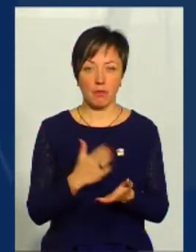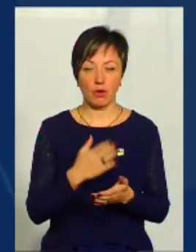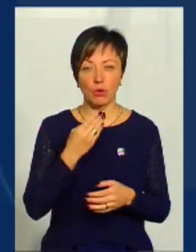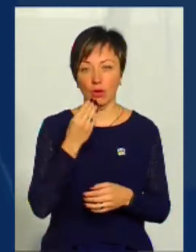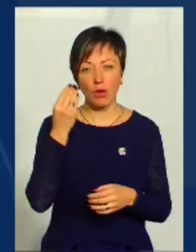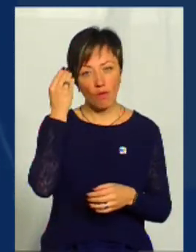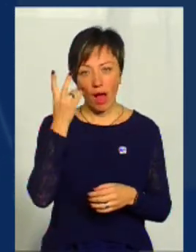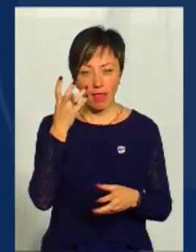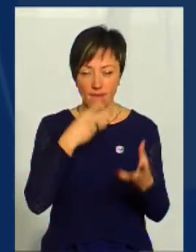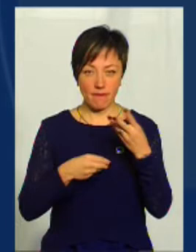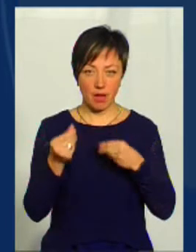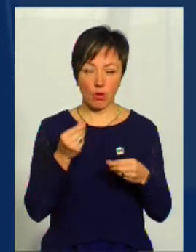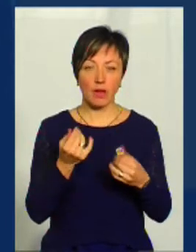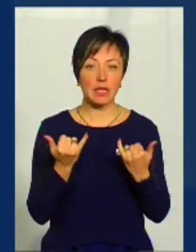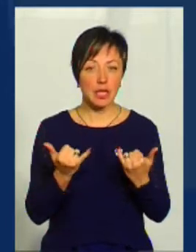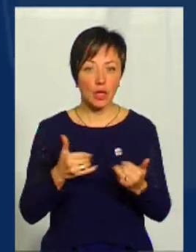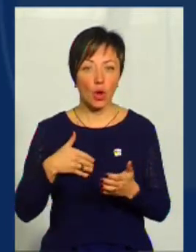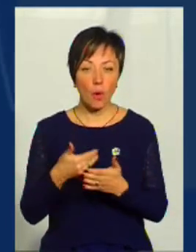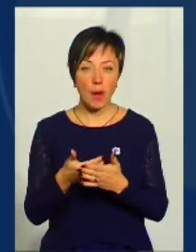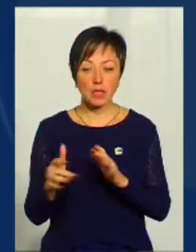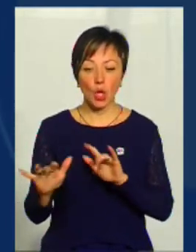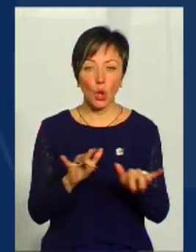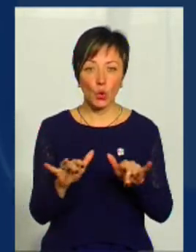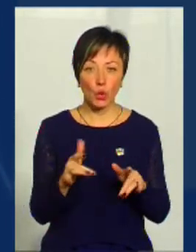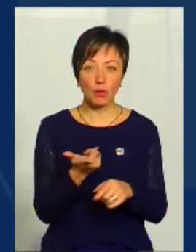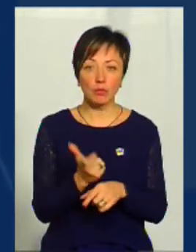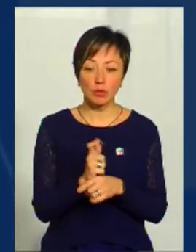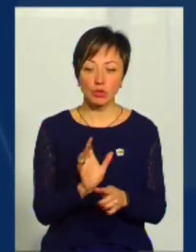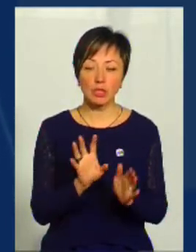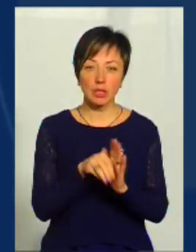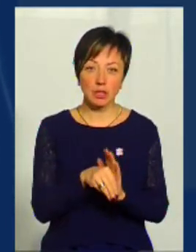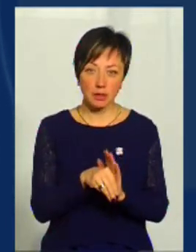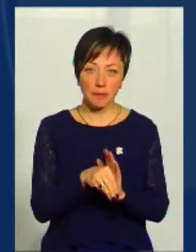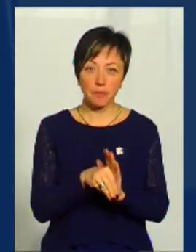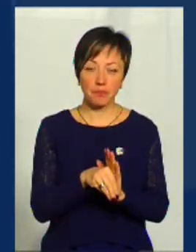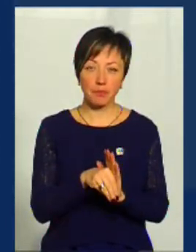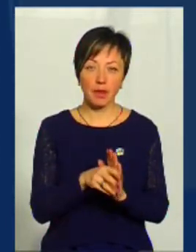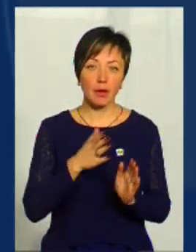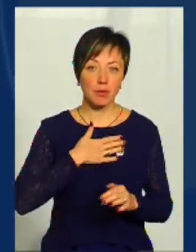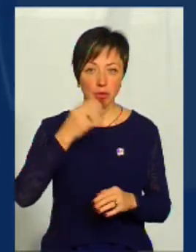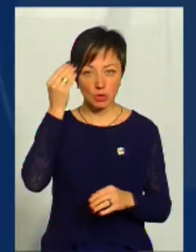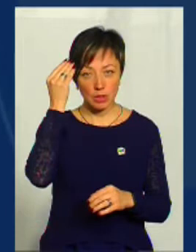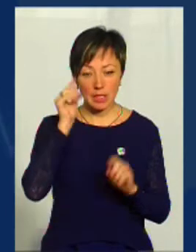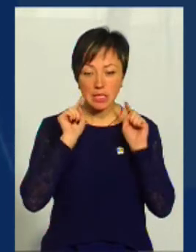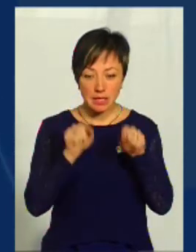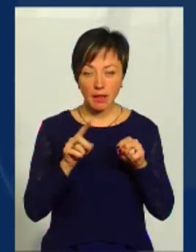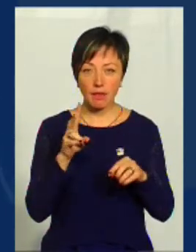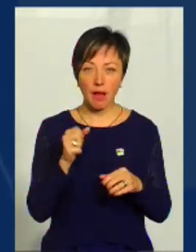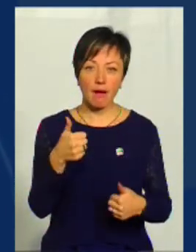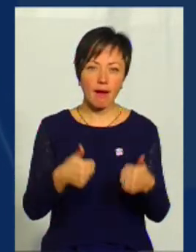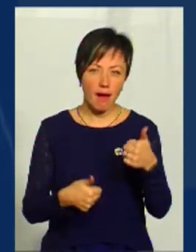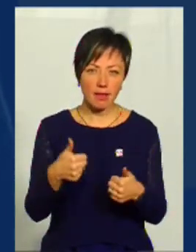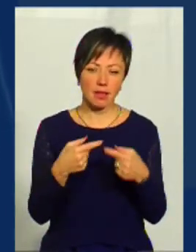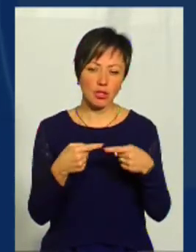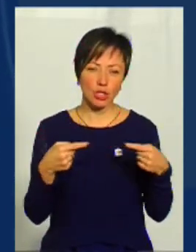а не фейкових. Нині громадський рух більше, скажімо так, на мій погляд, зациклений на гранти,